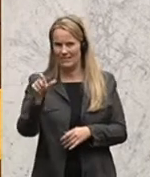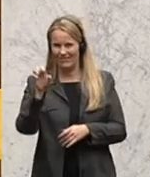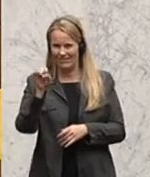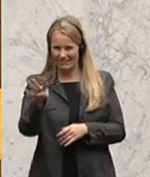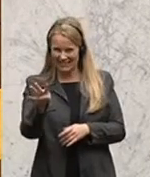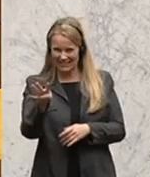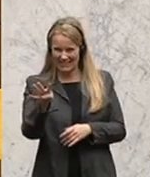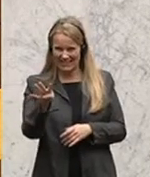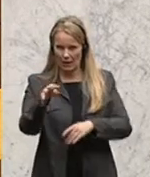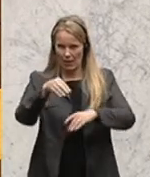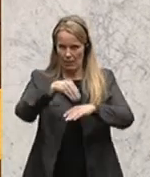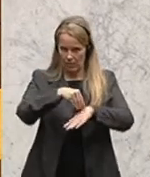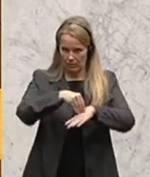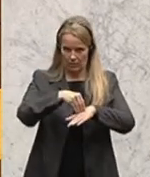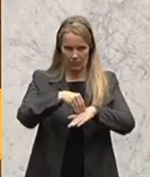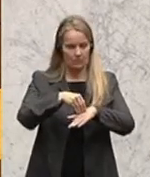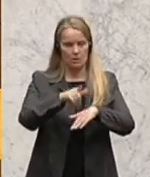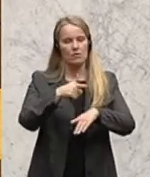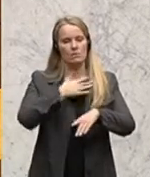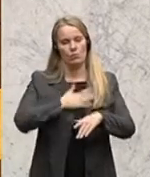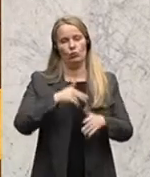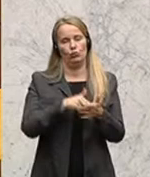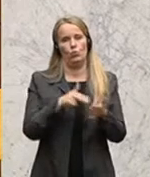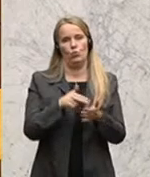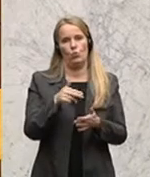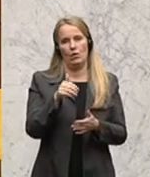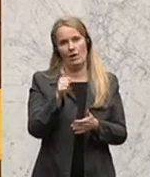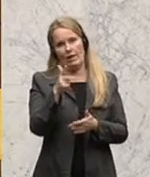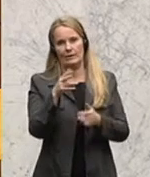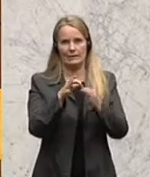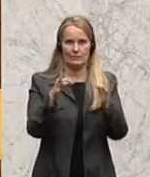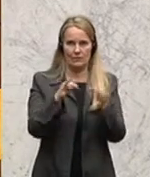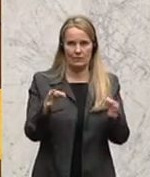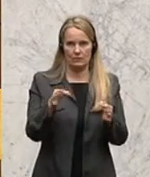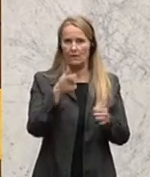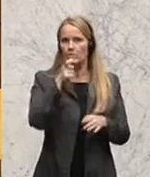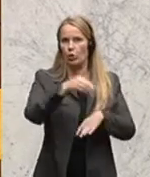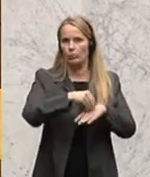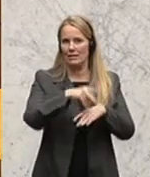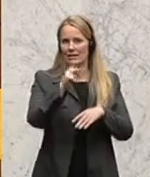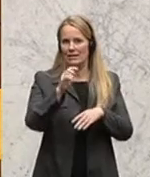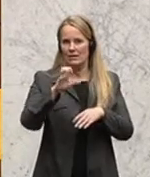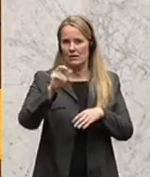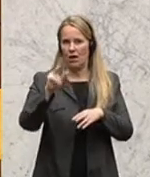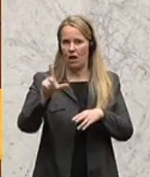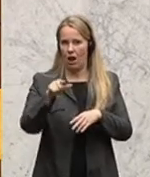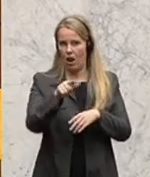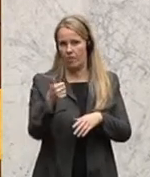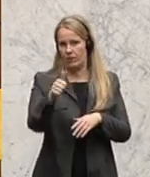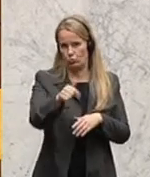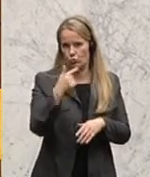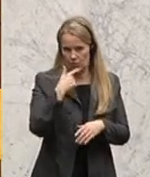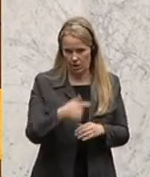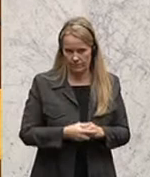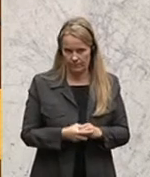melden, möchte aber doch einige Sätze zur Wortmeldung des Kollegen Kickl aufbringen.